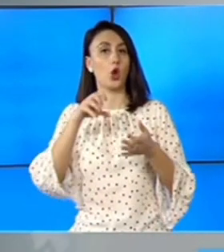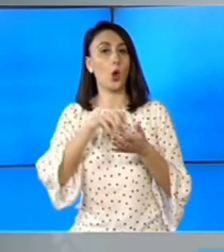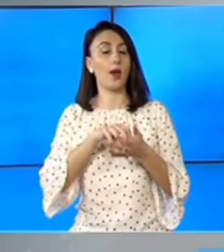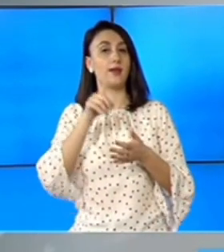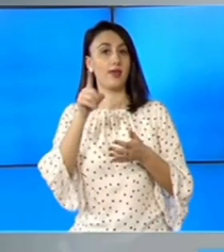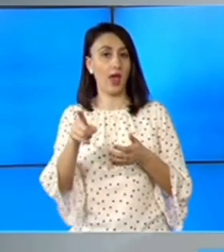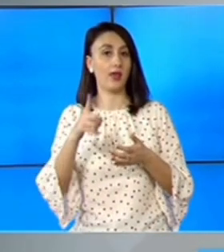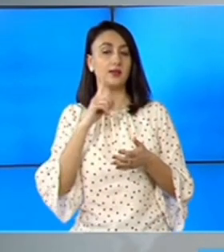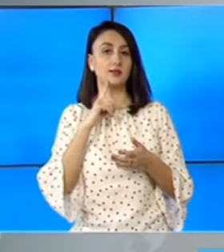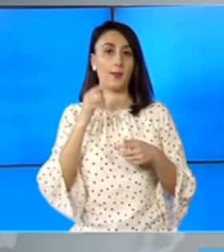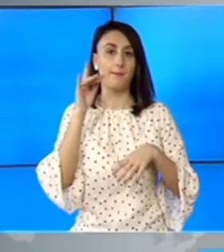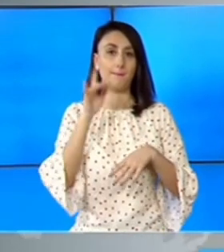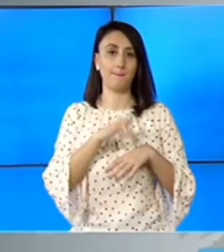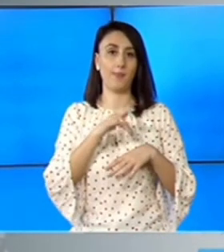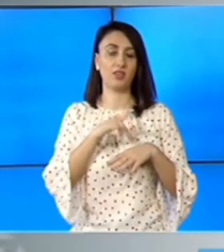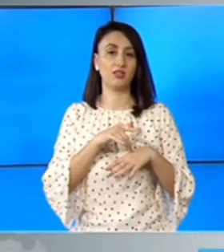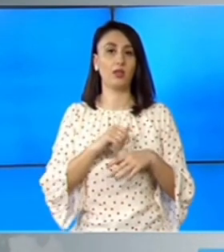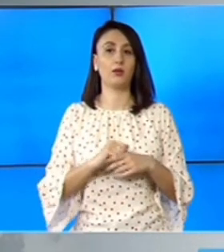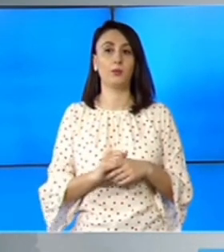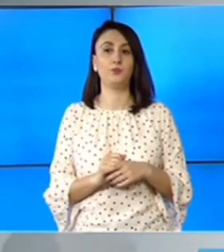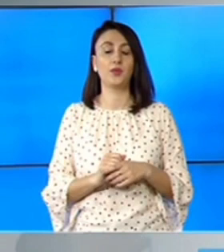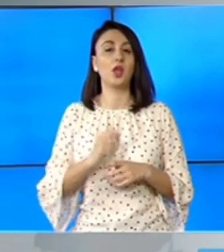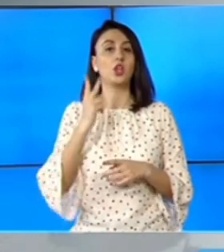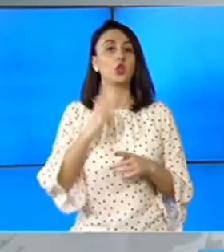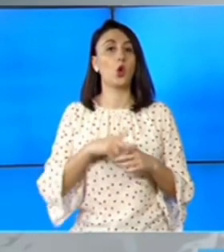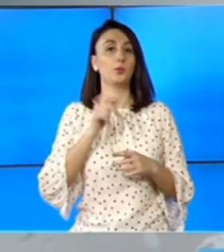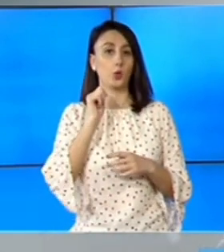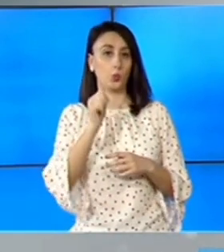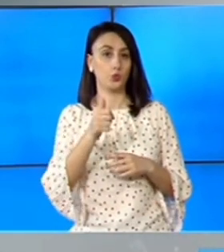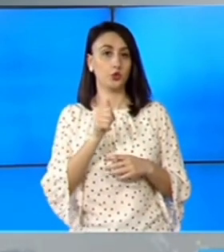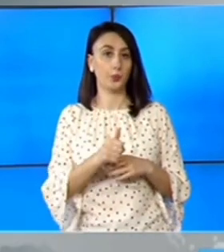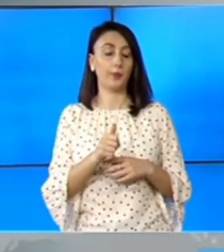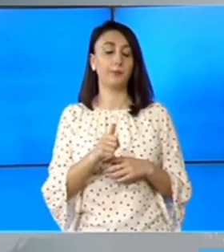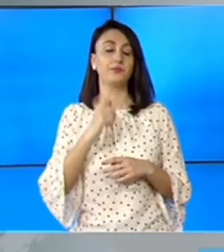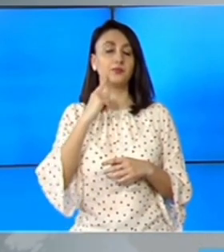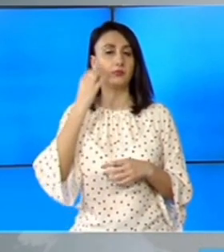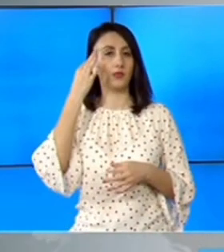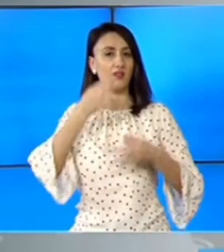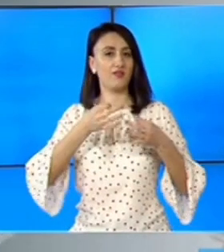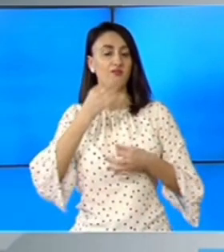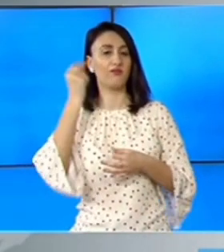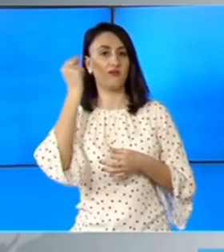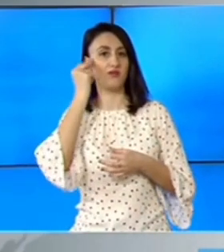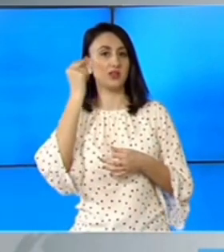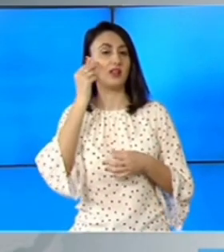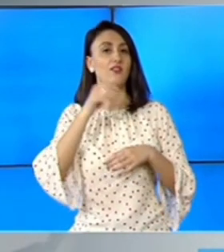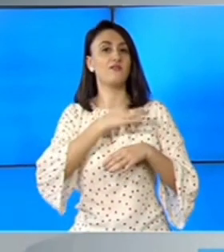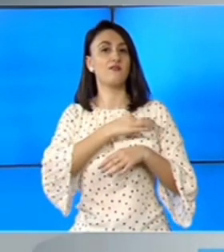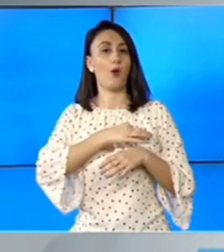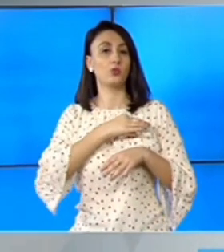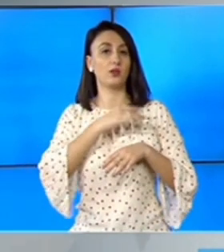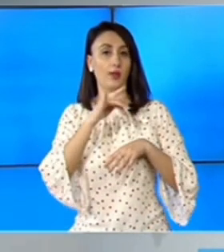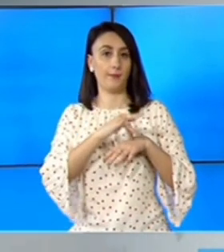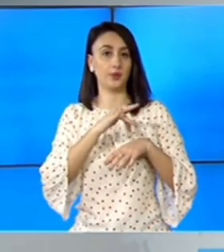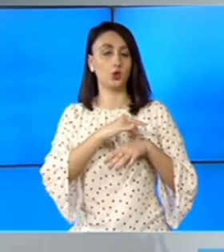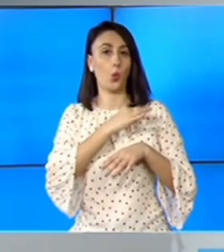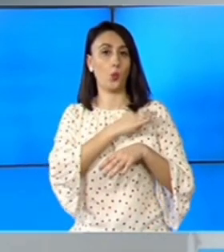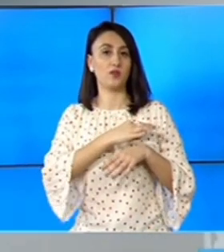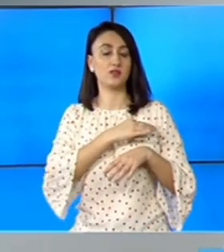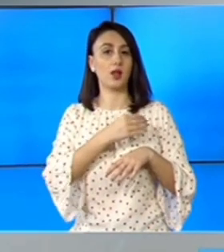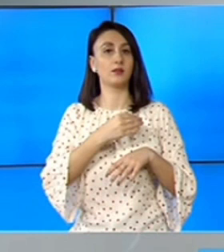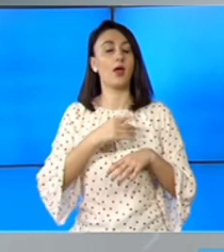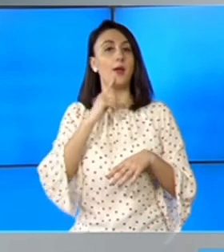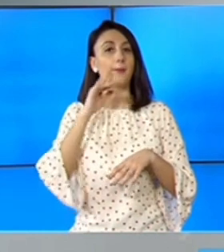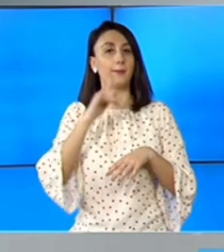Ioana Mihăilă este medic endocrinolog din 2011. Ca studii regăsim Facultatea de Medicină în cadrul Universității de